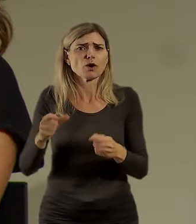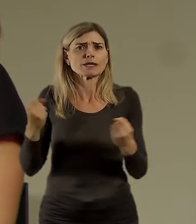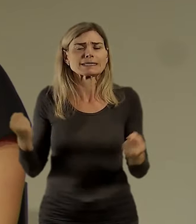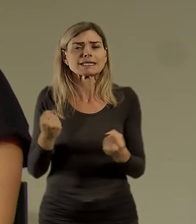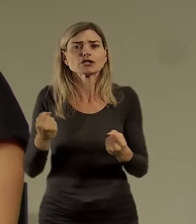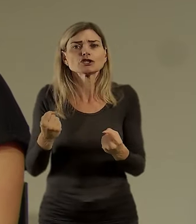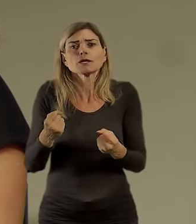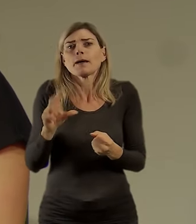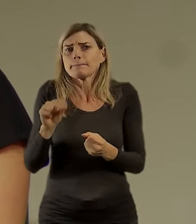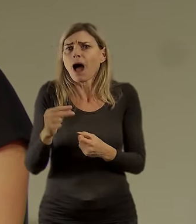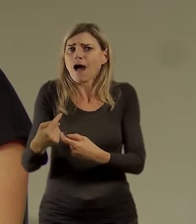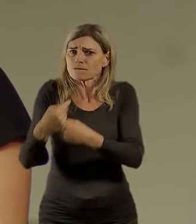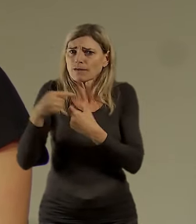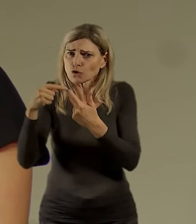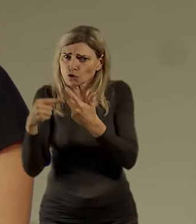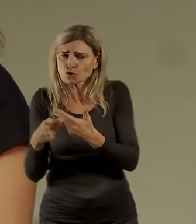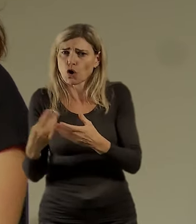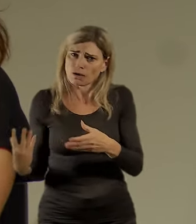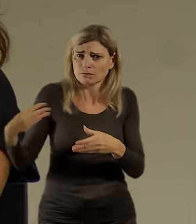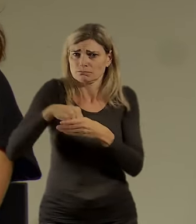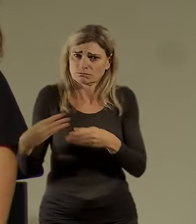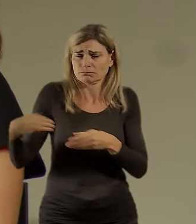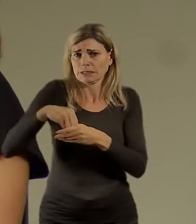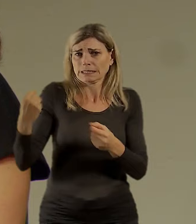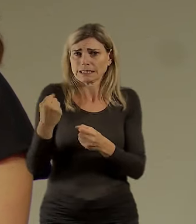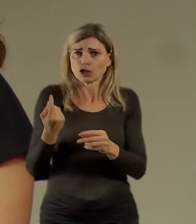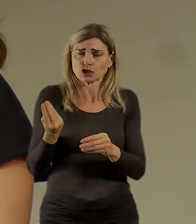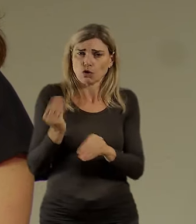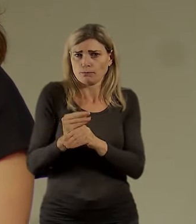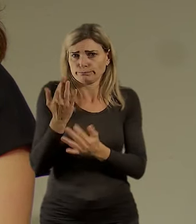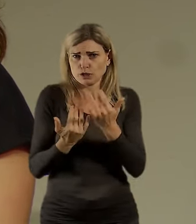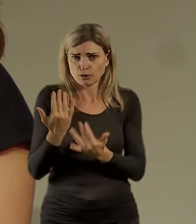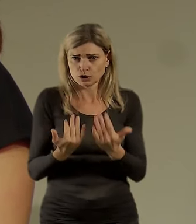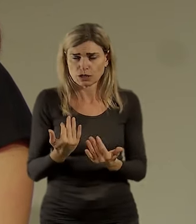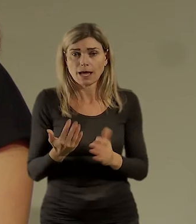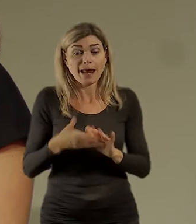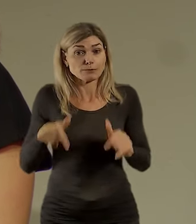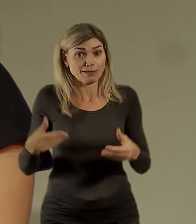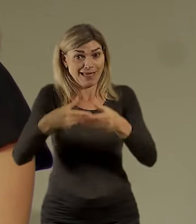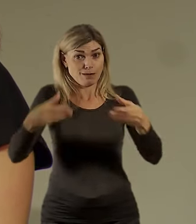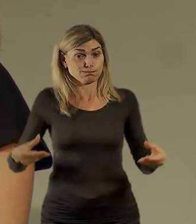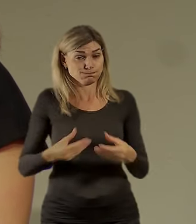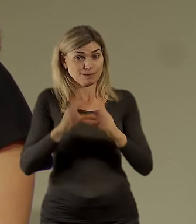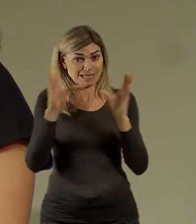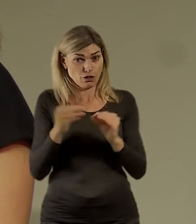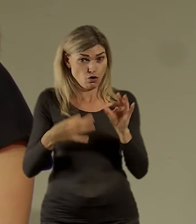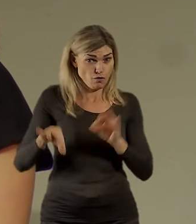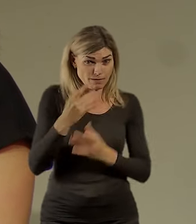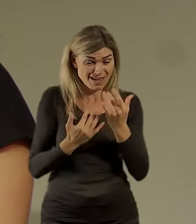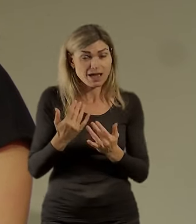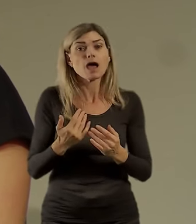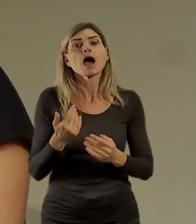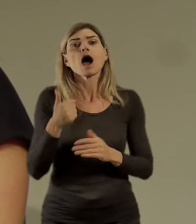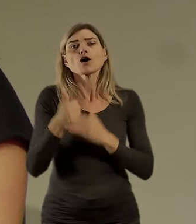vztahy, širší kontext a snažíme se to tam dostat. A třeba pro tuhle bychly tam pro rok 2023 určitě